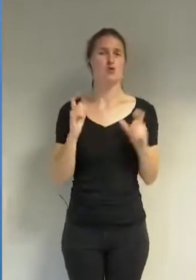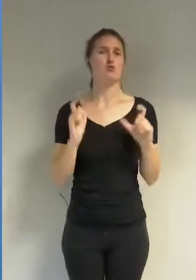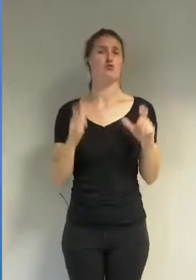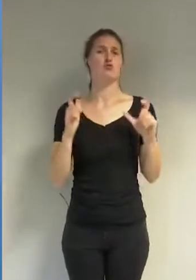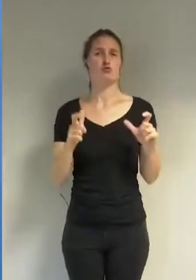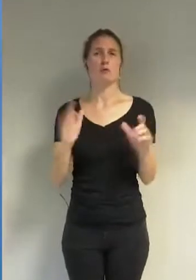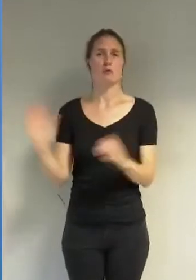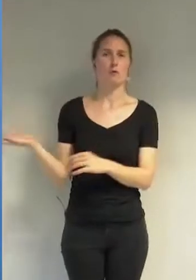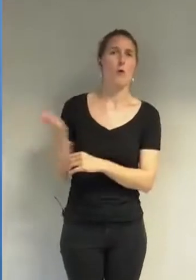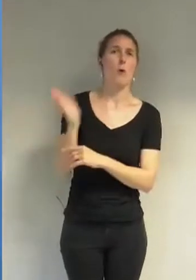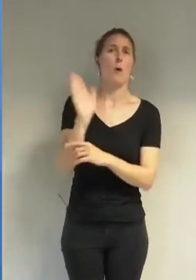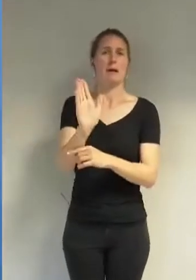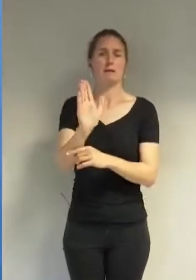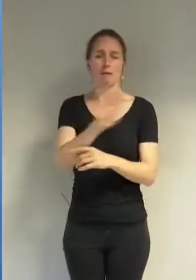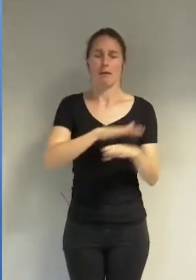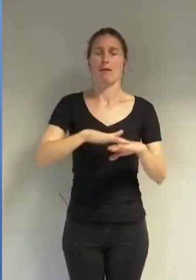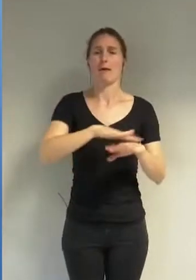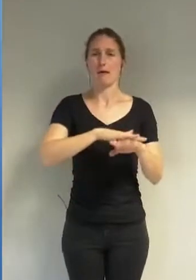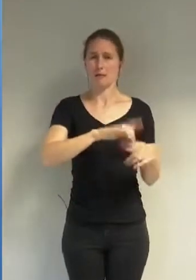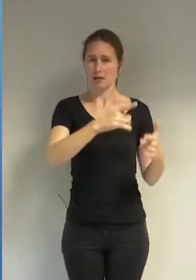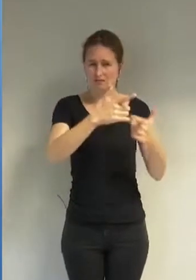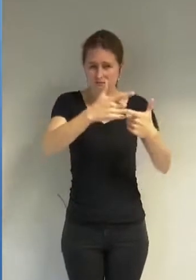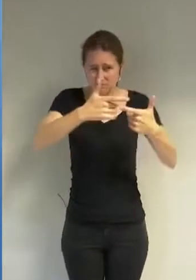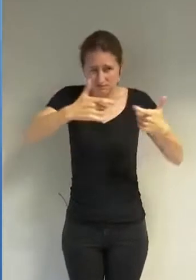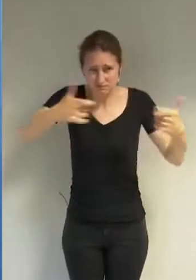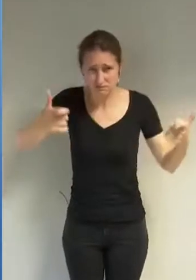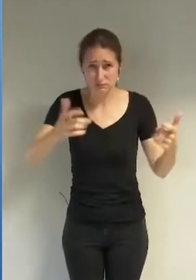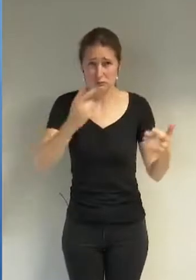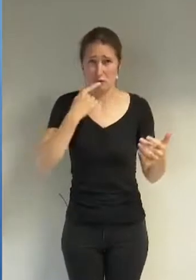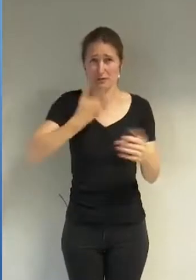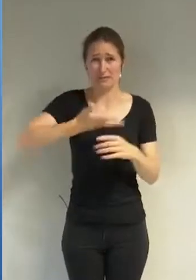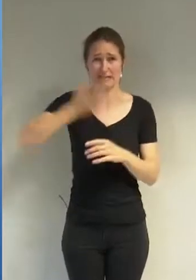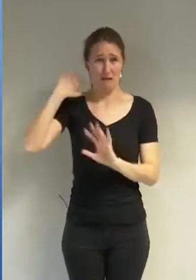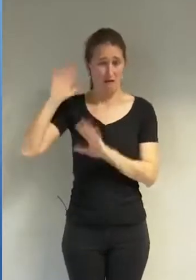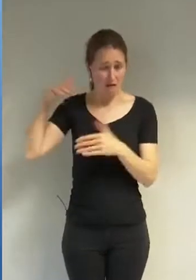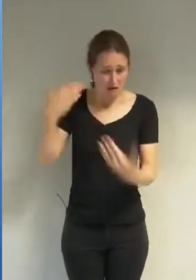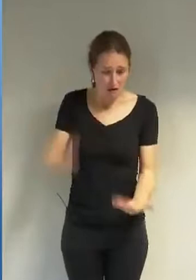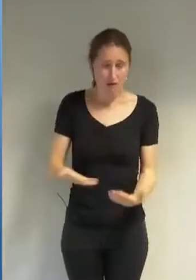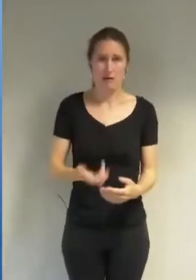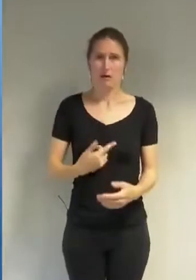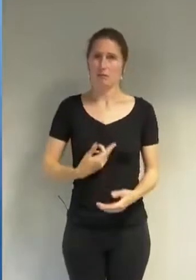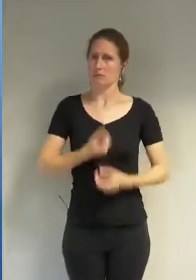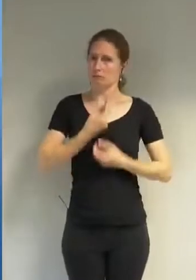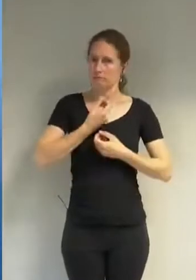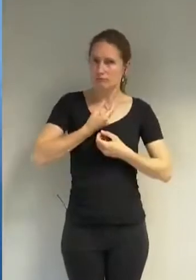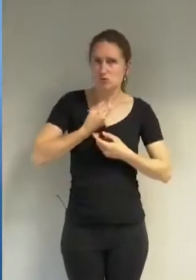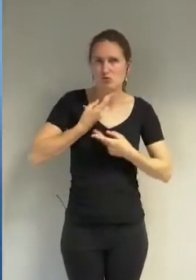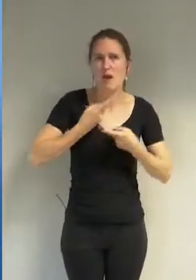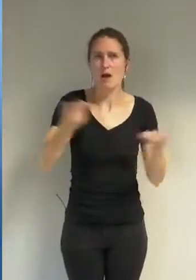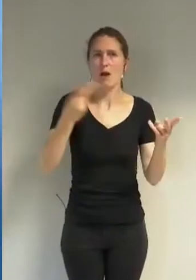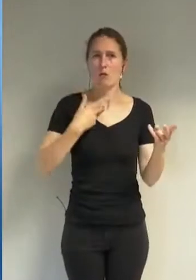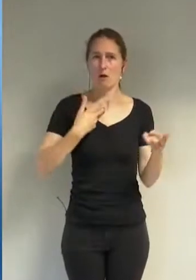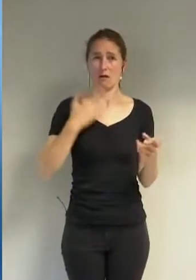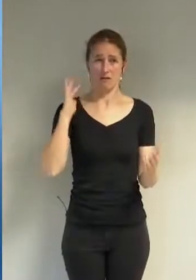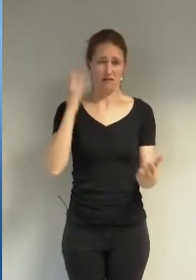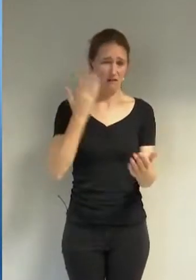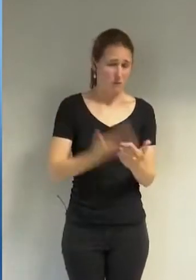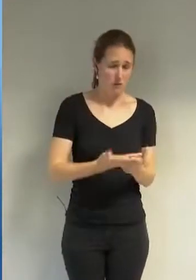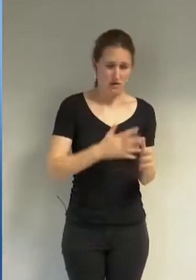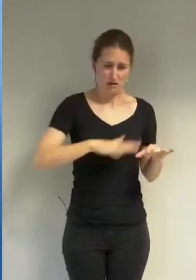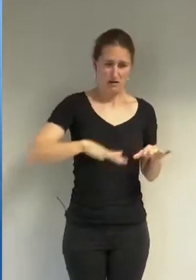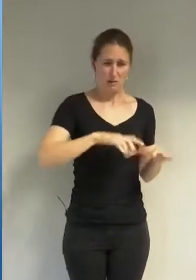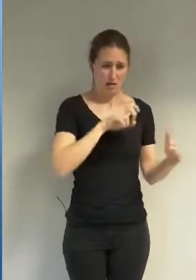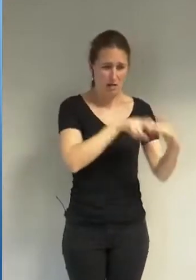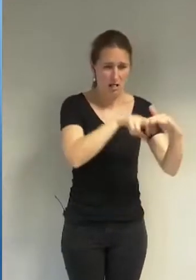plus divers de cette ville. Et laissez-moi vous dire que partout où je vais, dans chaque quartier, monté d'escalier, personne ne réclame votre burkini.